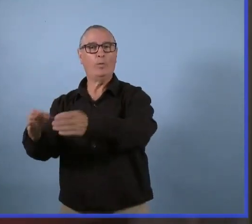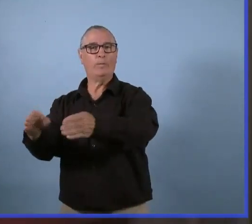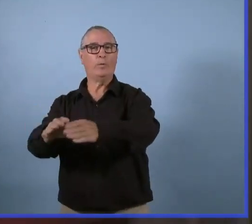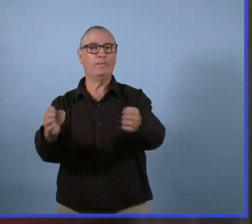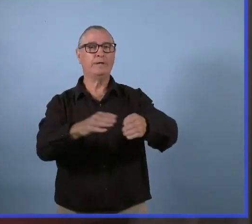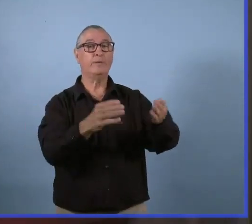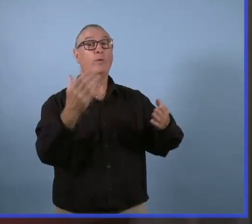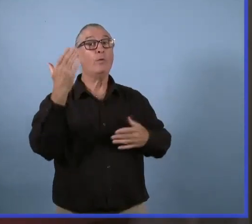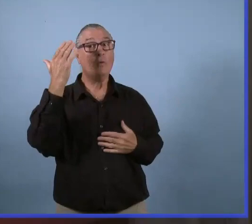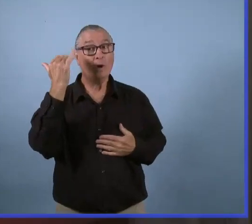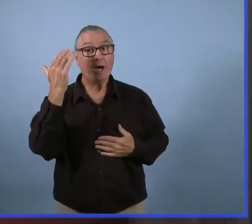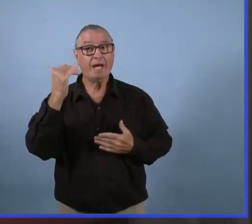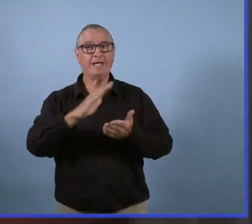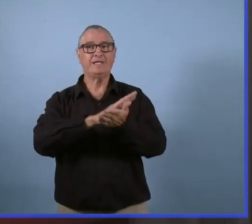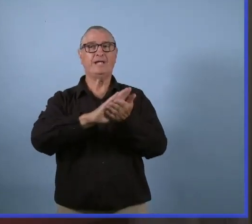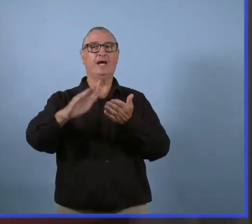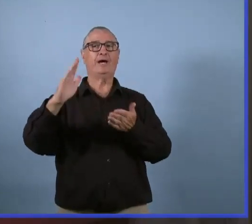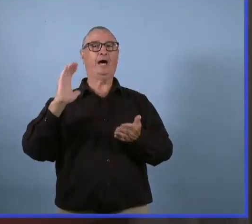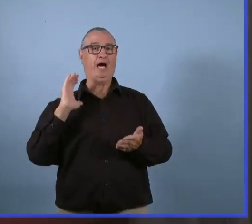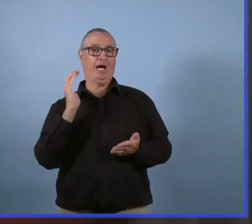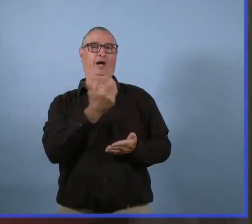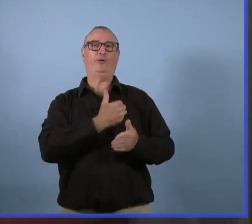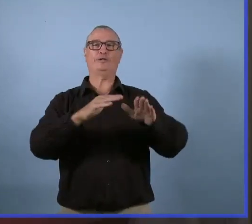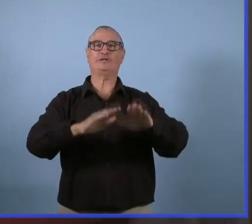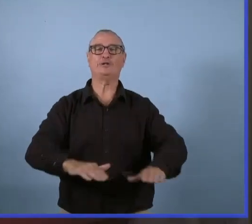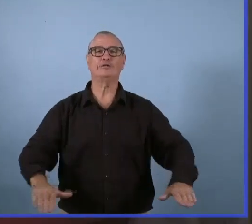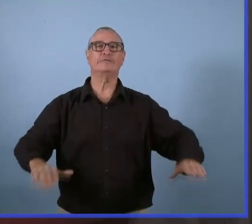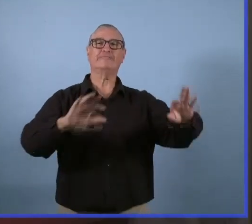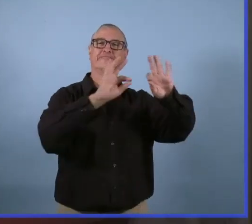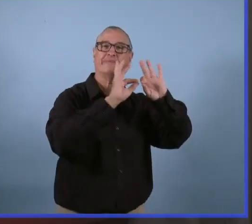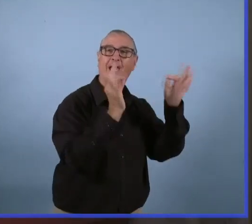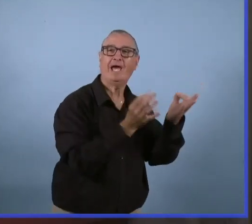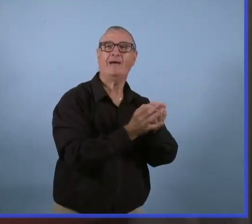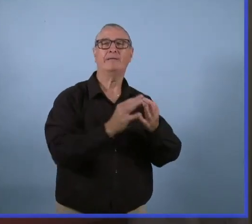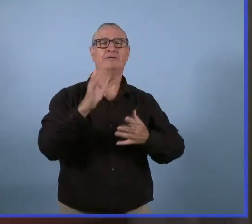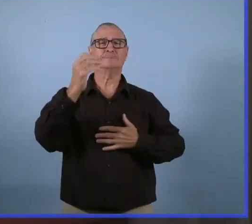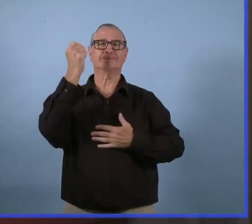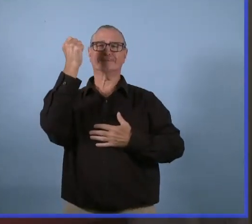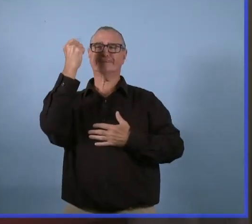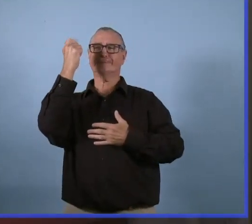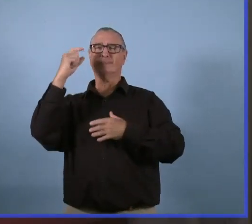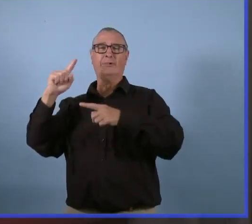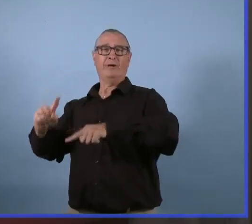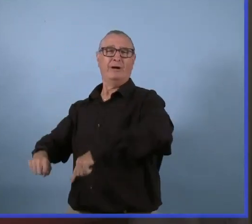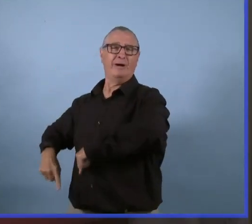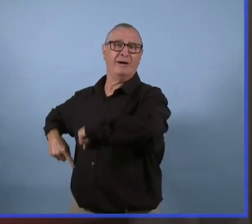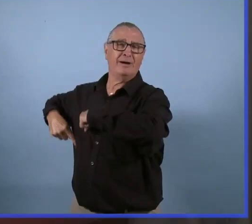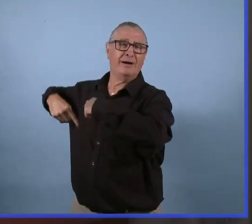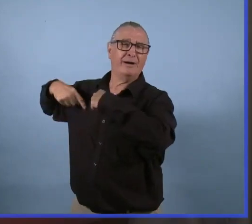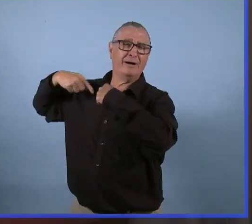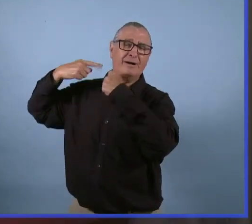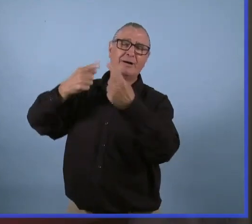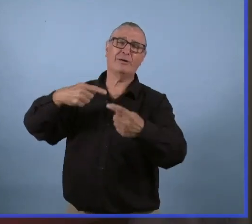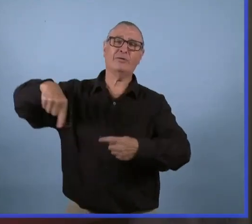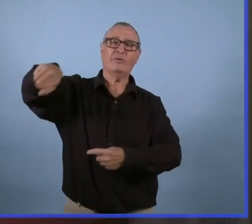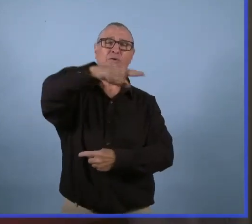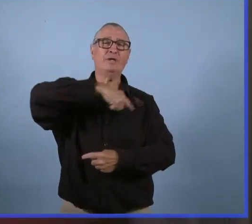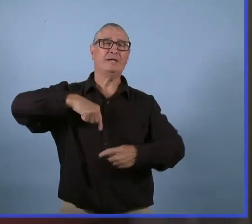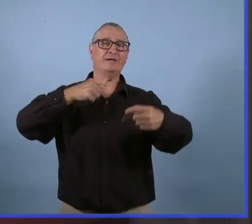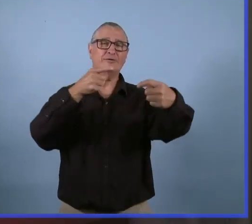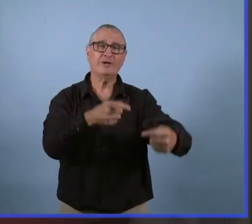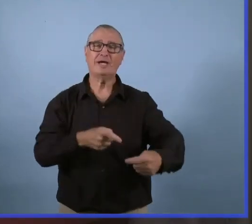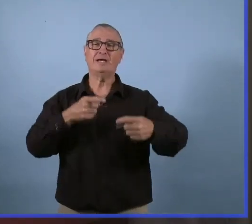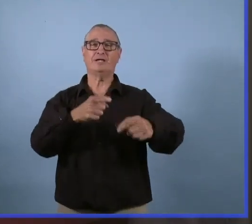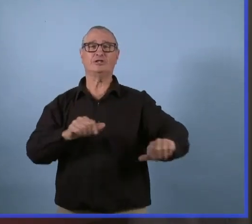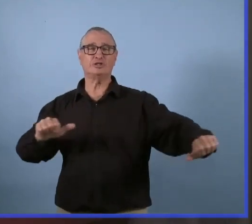réouverture des camps de jour et des garderies pour que certaines familles puissent avoir un été aussi bon que possible. Mais ça a été très dur